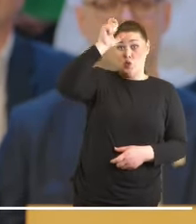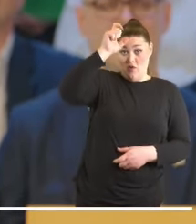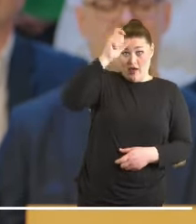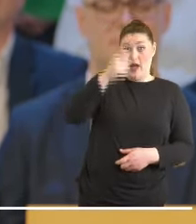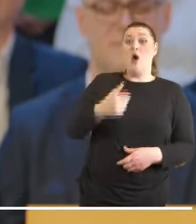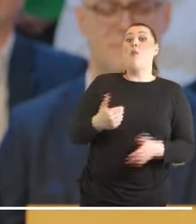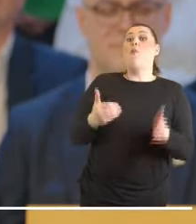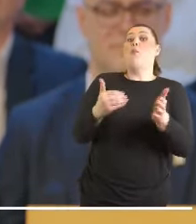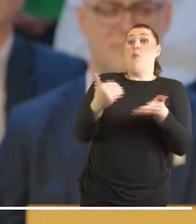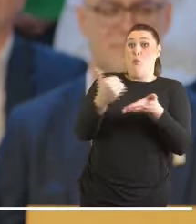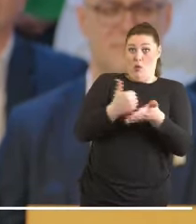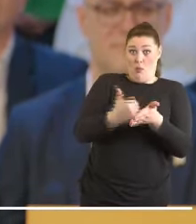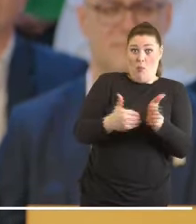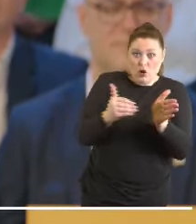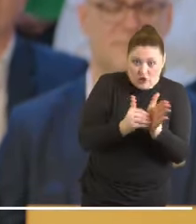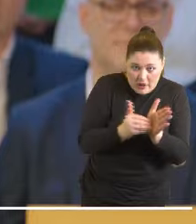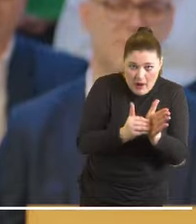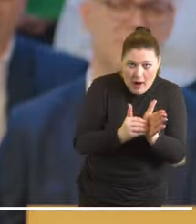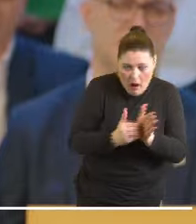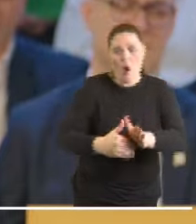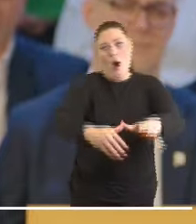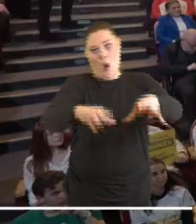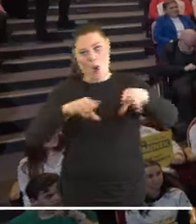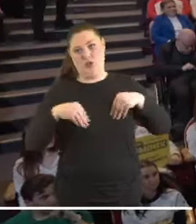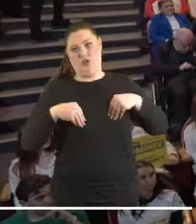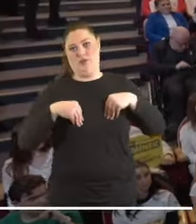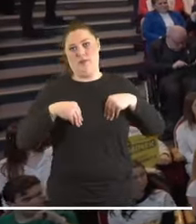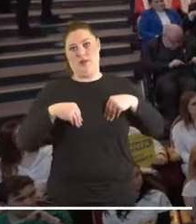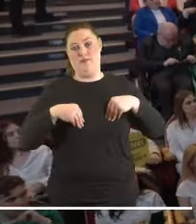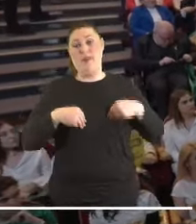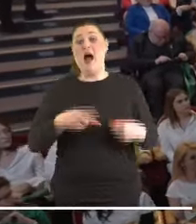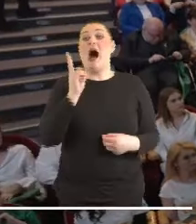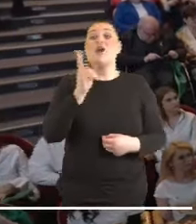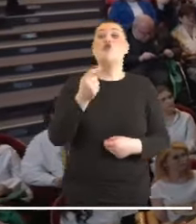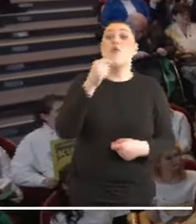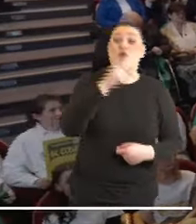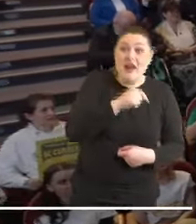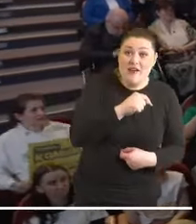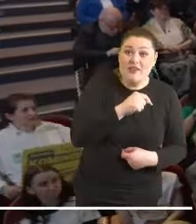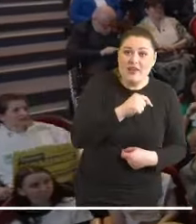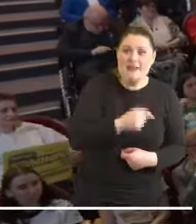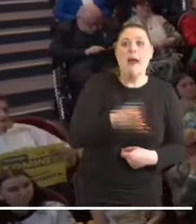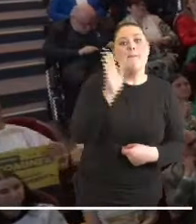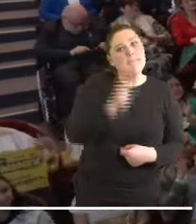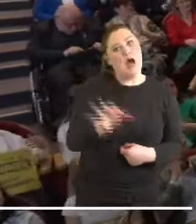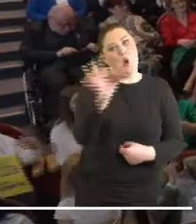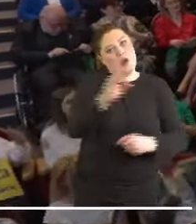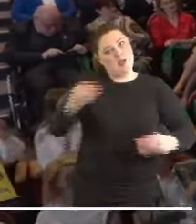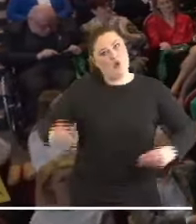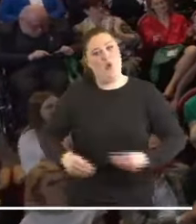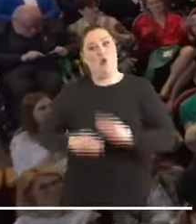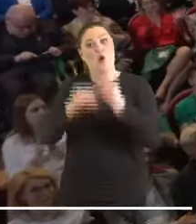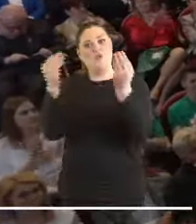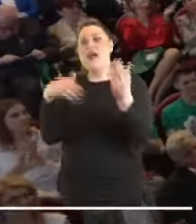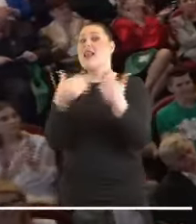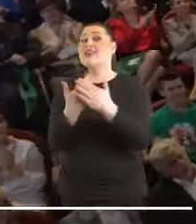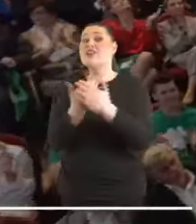A ten, który może, który potrafi, może rozwinąć skrzydła. Bo państwo mu w tym pomaga. Bo państwo w tym z nim jest.